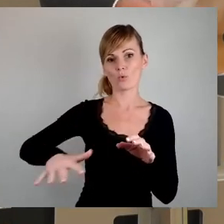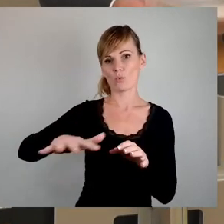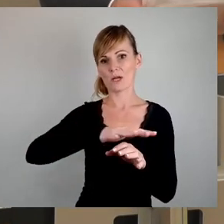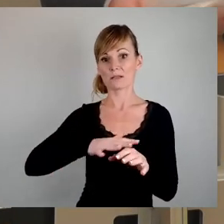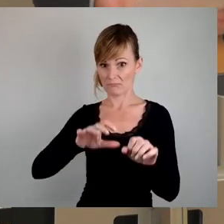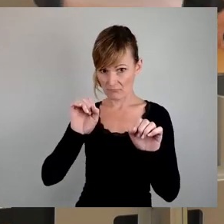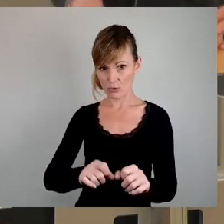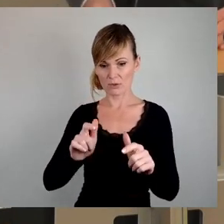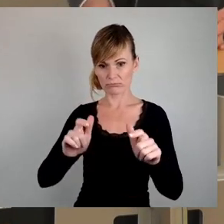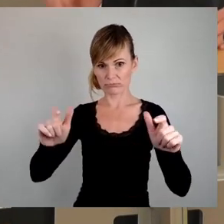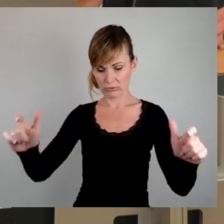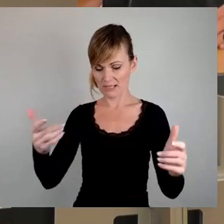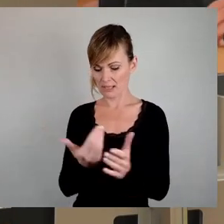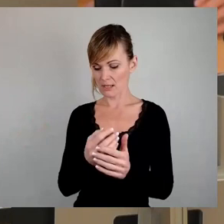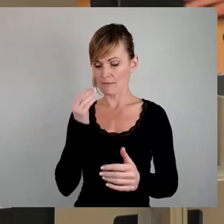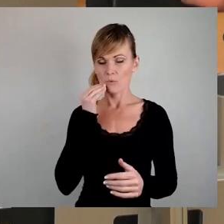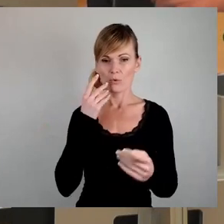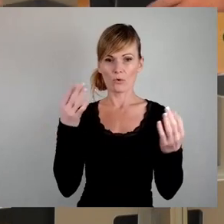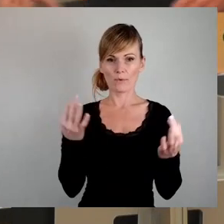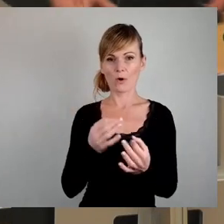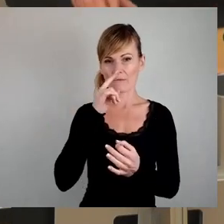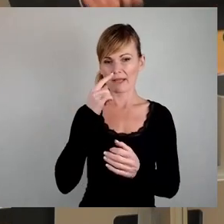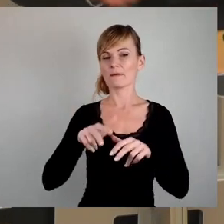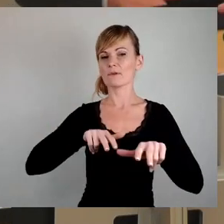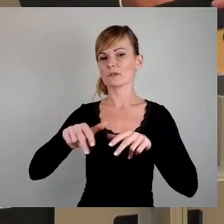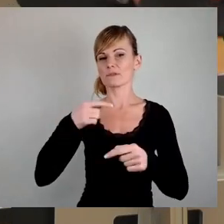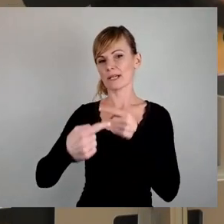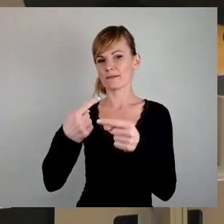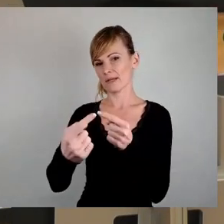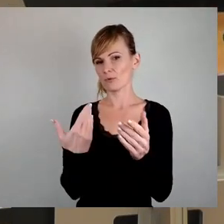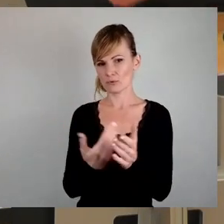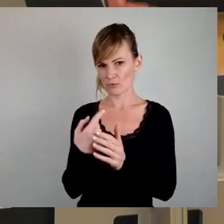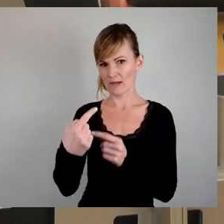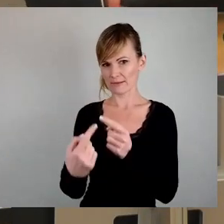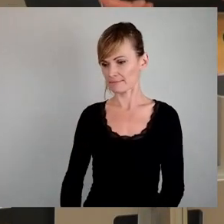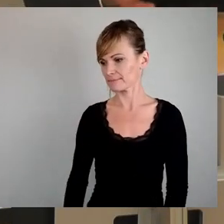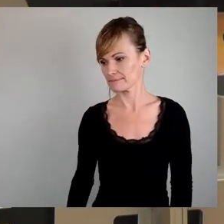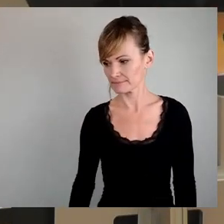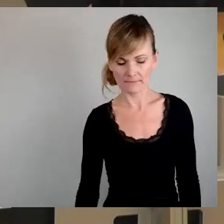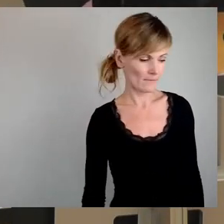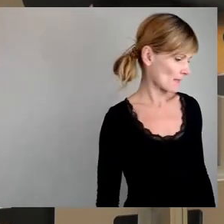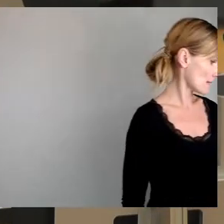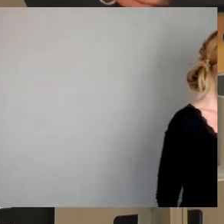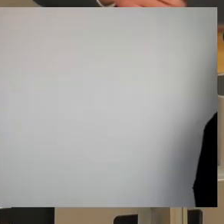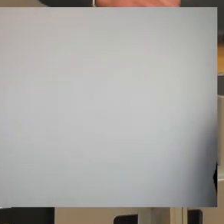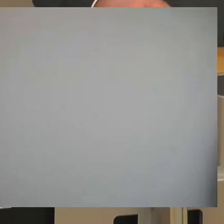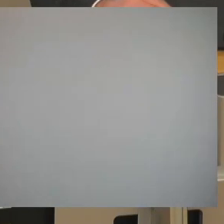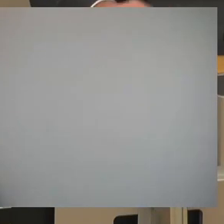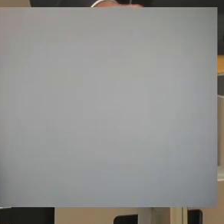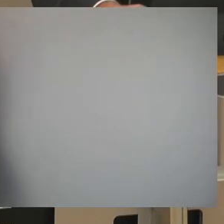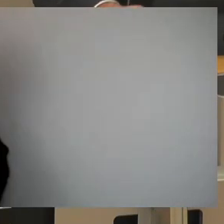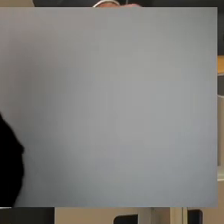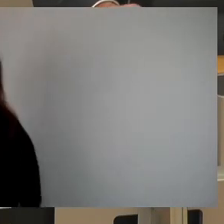werden, wenn sich die wirtschaftliche Entwicklung unserer Stadt sofort setzt. Im Vorfeld dieser heutigen